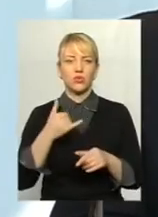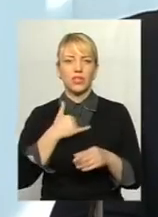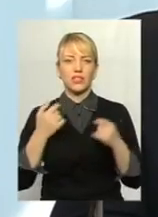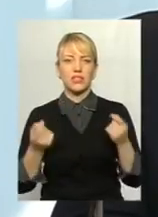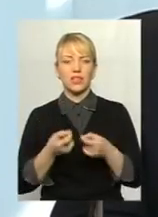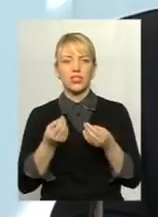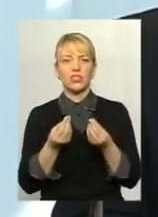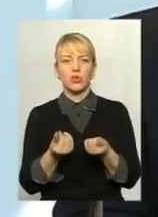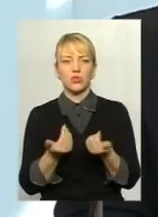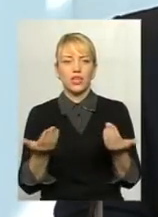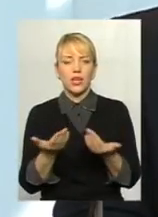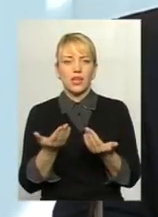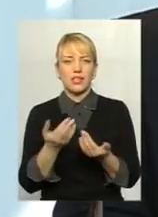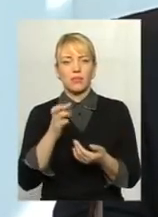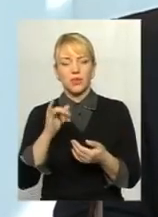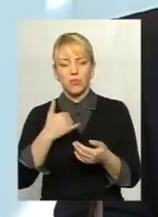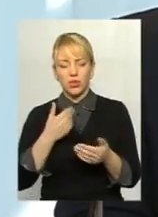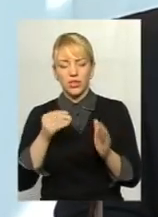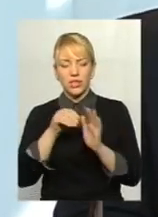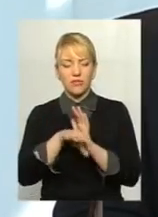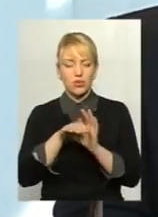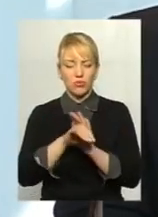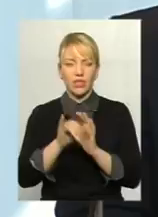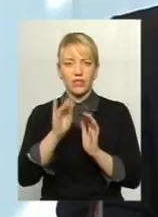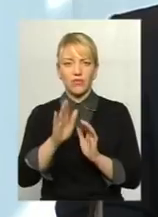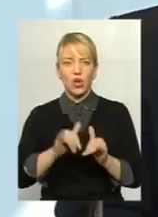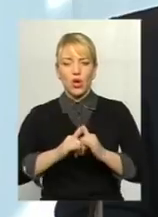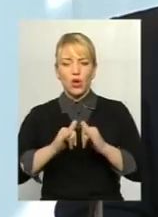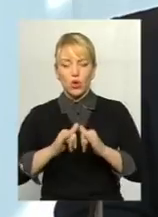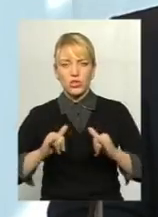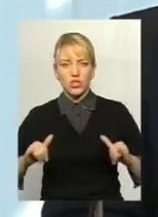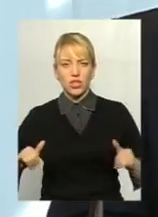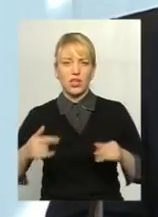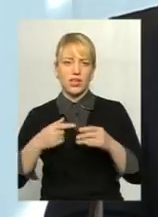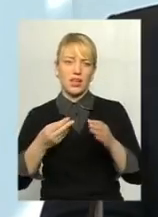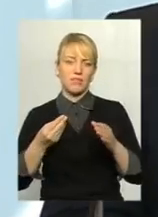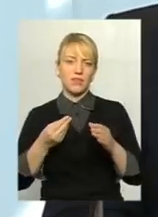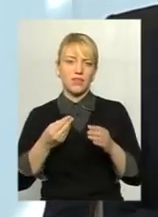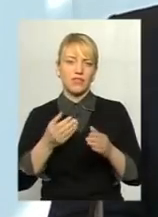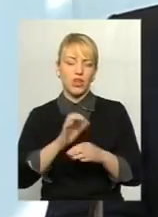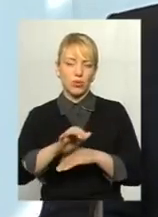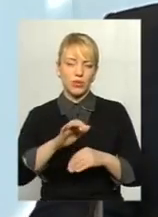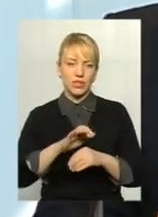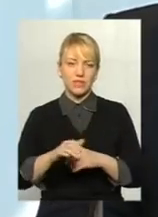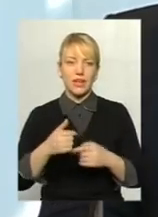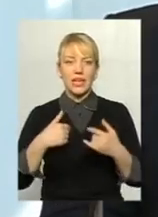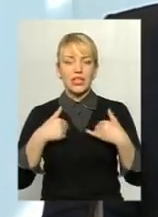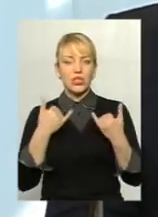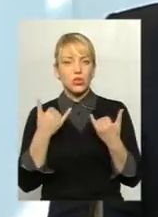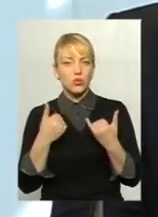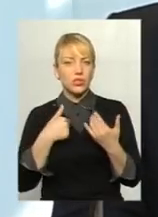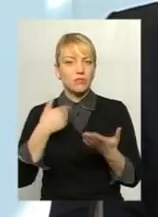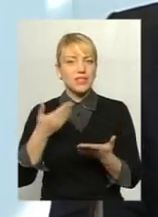коштів, які ми можемо інвестувати в розширення виробництва, водалізацію, дотримання технології. І сьогодні, мені здається,